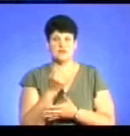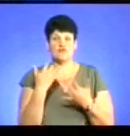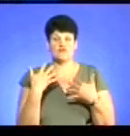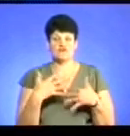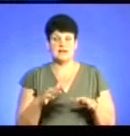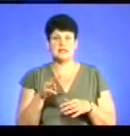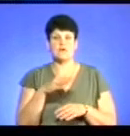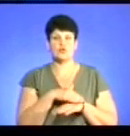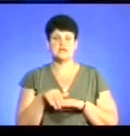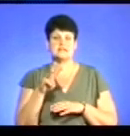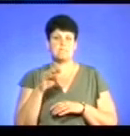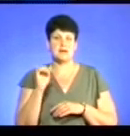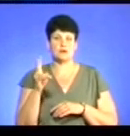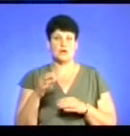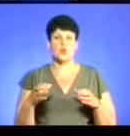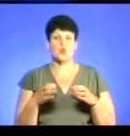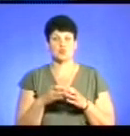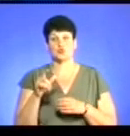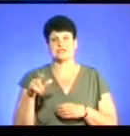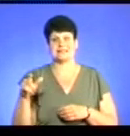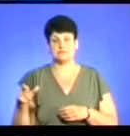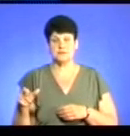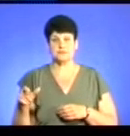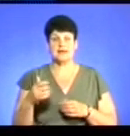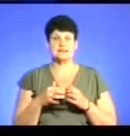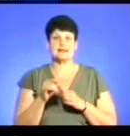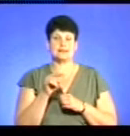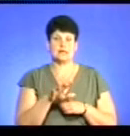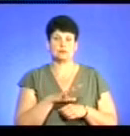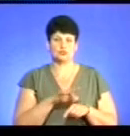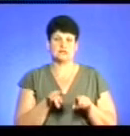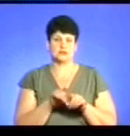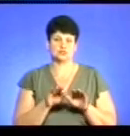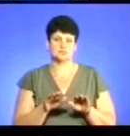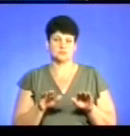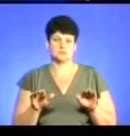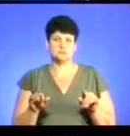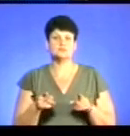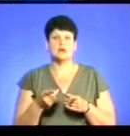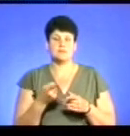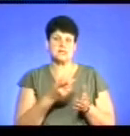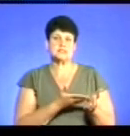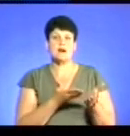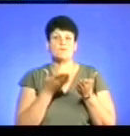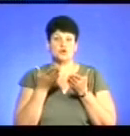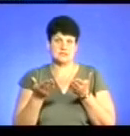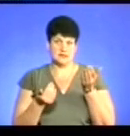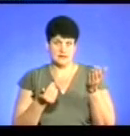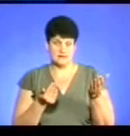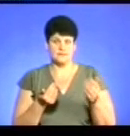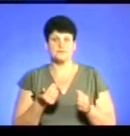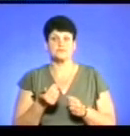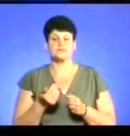Миколинецькій вулиці даного групу осіб. Серед них були також неповнолітні. Ми їх запросили в